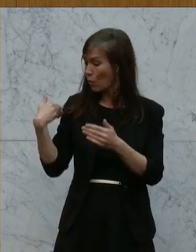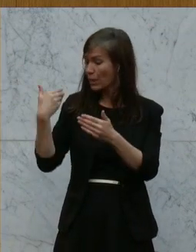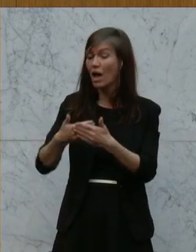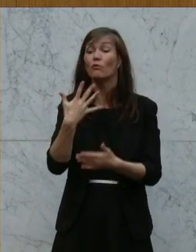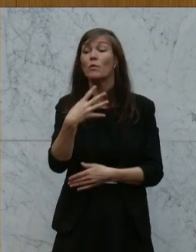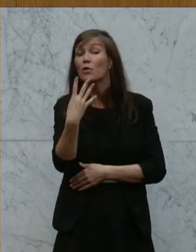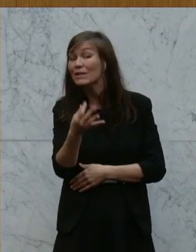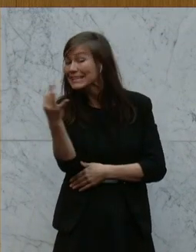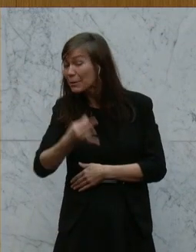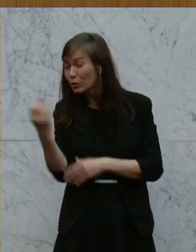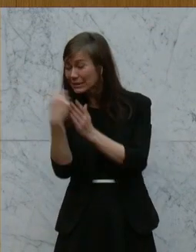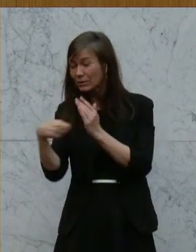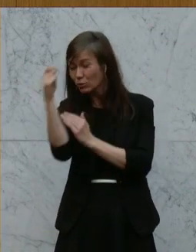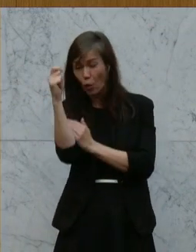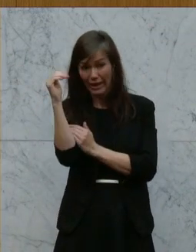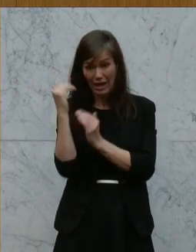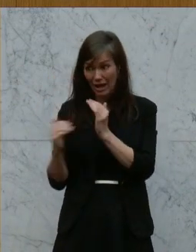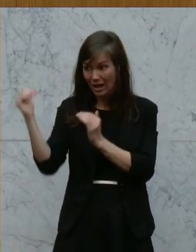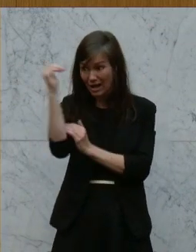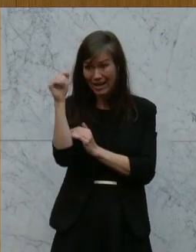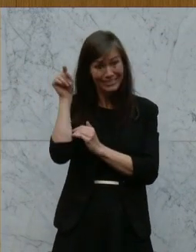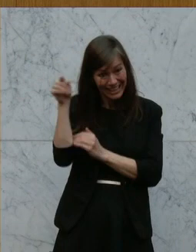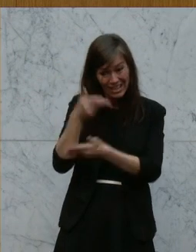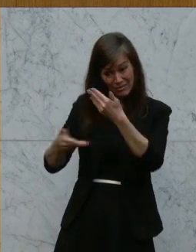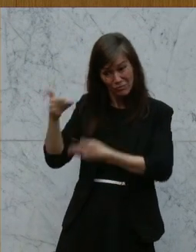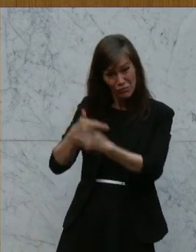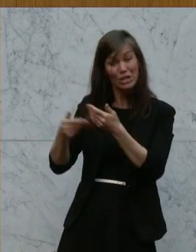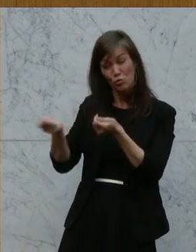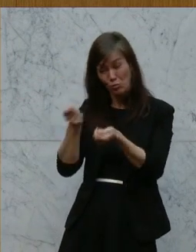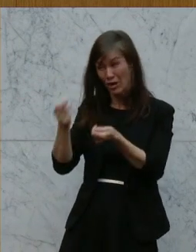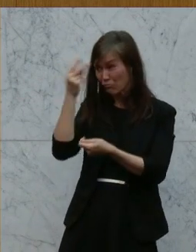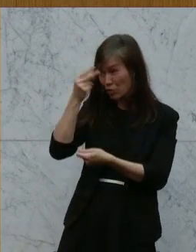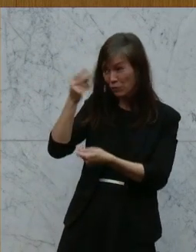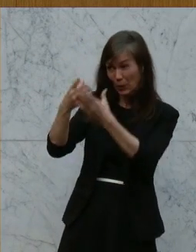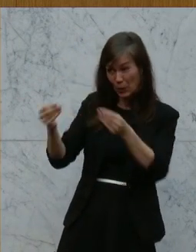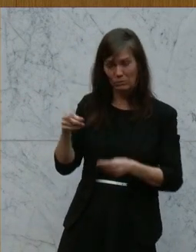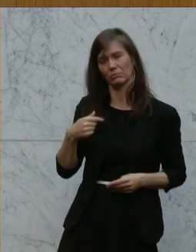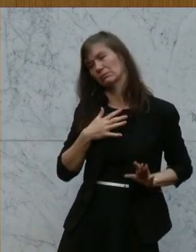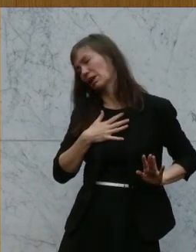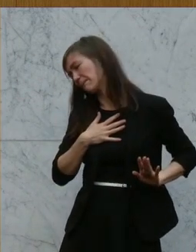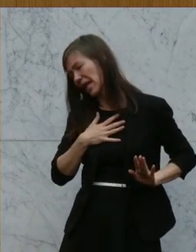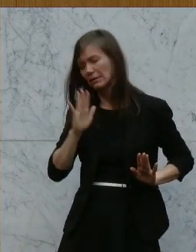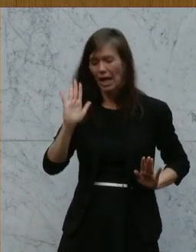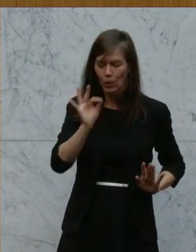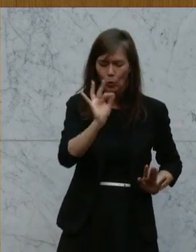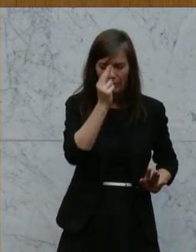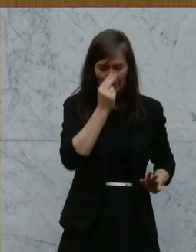geworden in Ungarn. Das ist also Ihr Beispiel, das ist Ihre wirtschaftspolitische Vernunft. Dann gute Nacht Österreich.